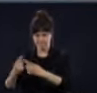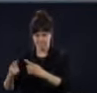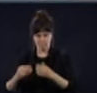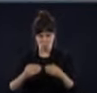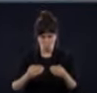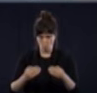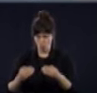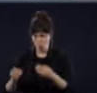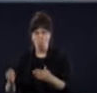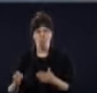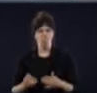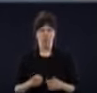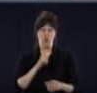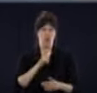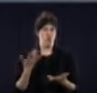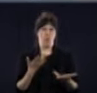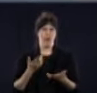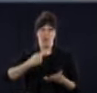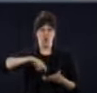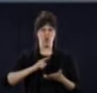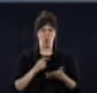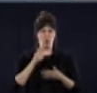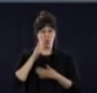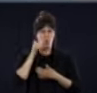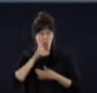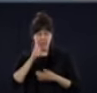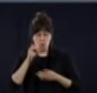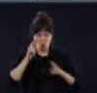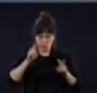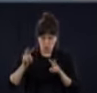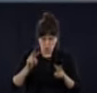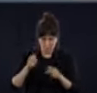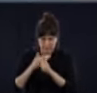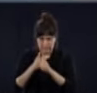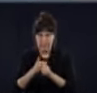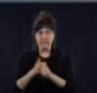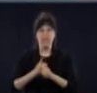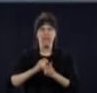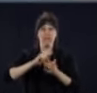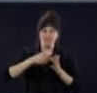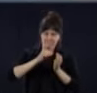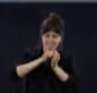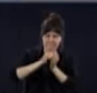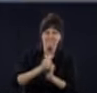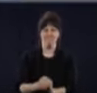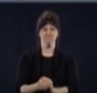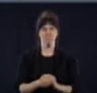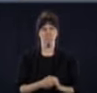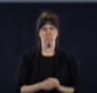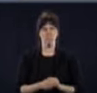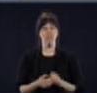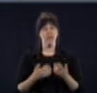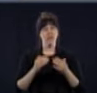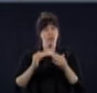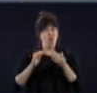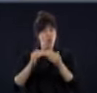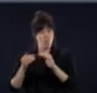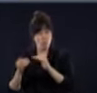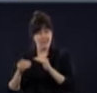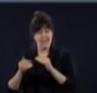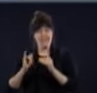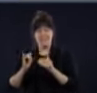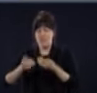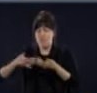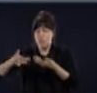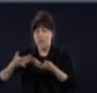qu'on s'adapte, on leur donne les ressources en conséquence. On travaille de près avec toutes les communautés qu'elles soient considérées vulnérables ou non.